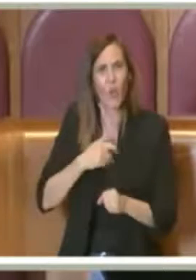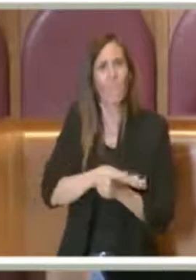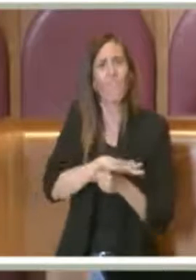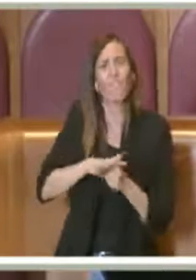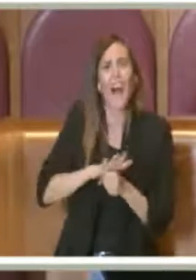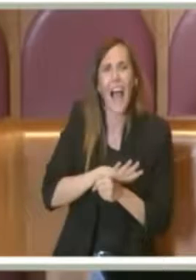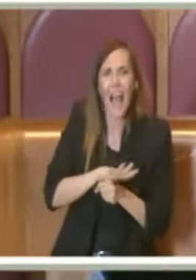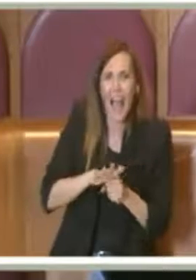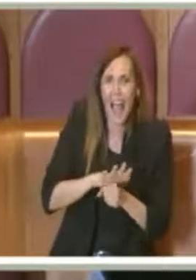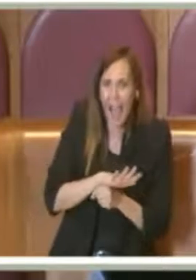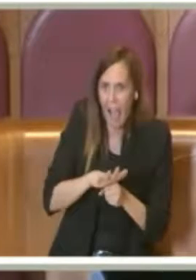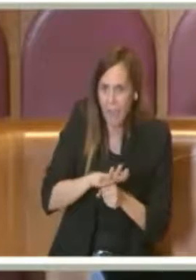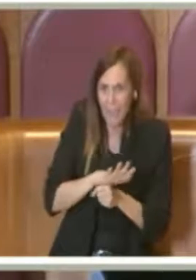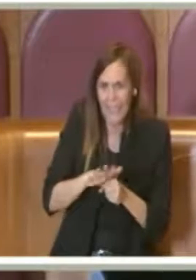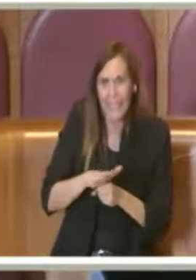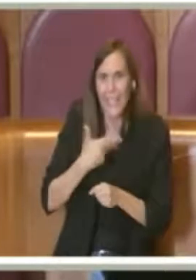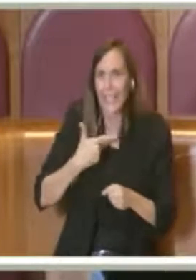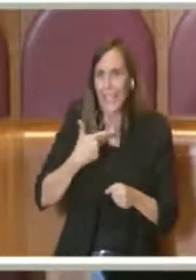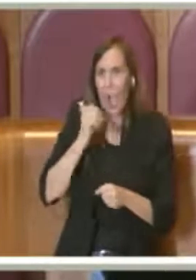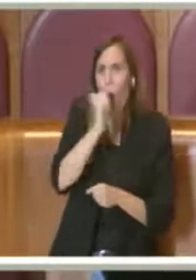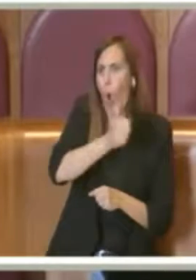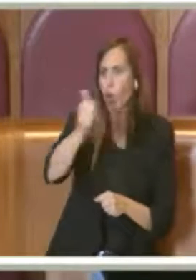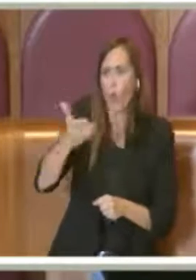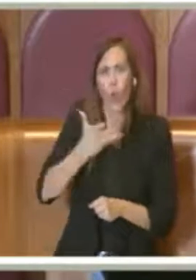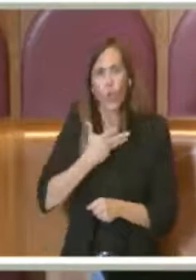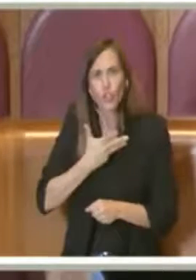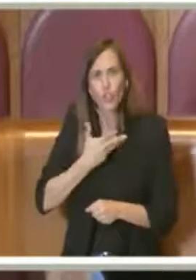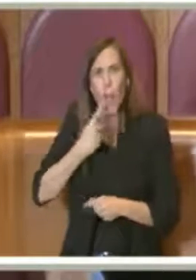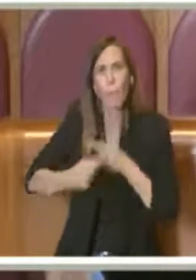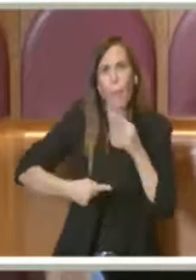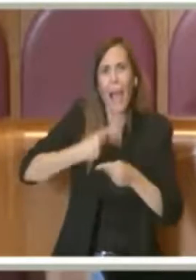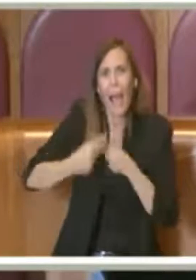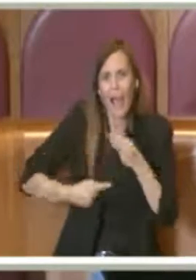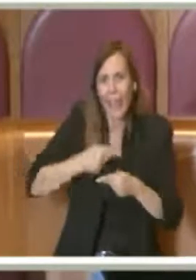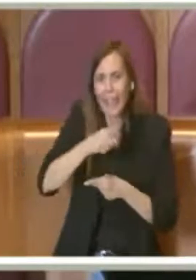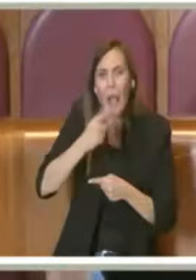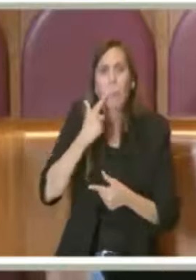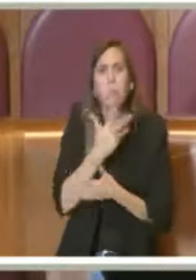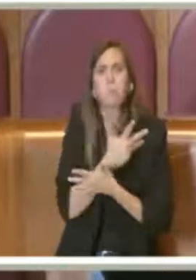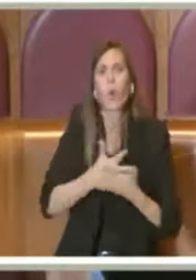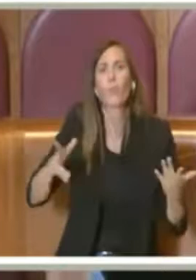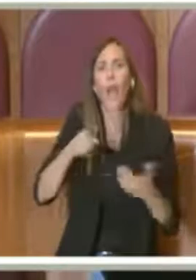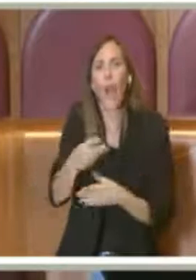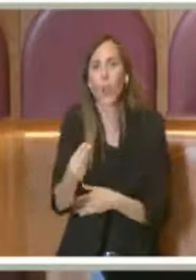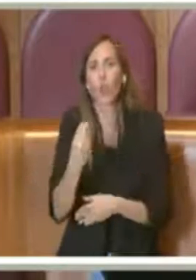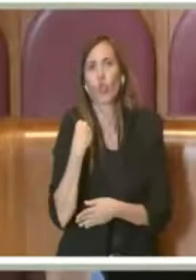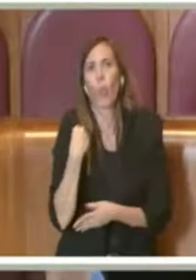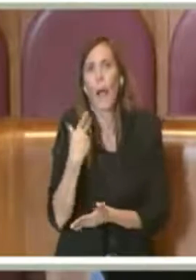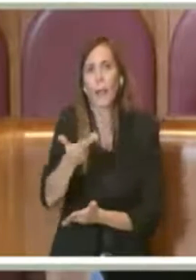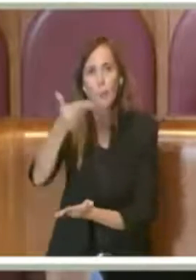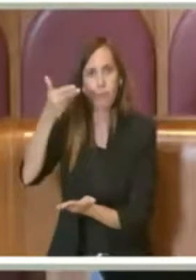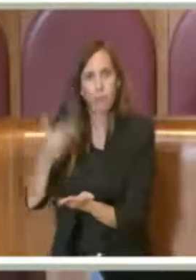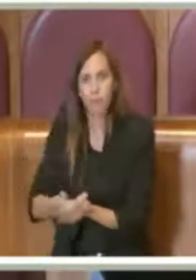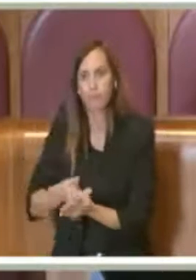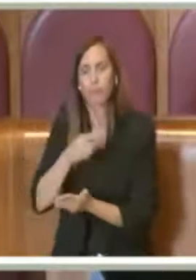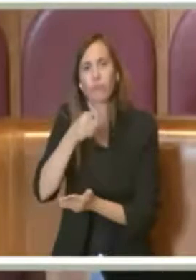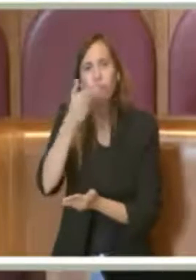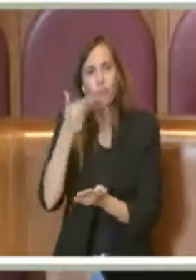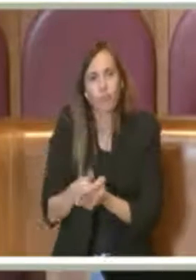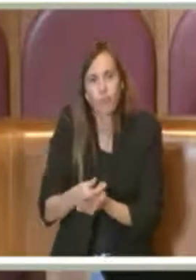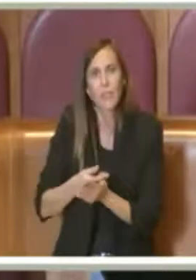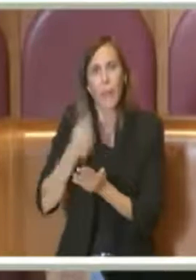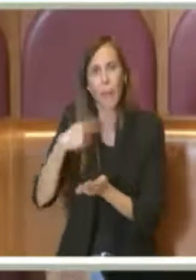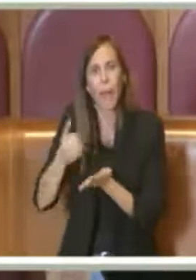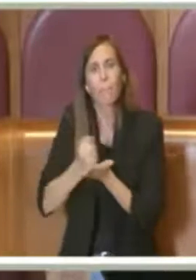parente che si è imbattuto in una cosa del genere e che poi demotivano le persone a voler